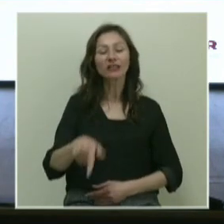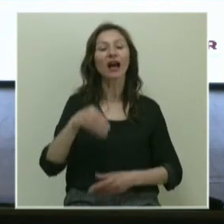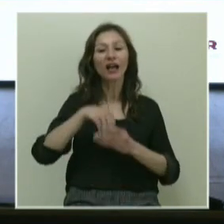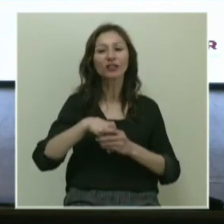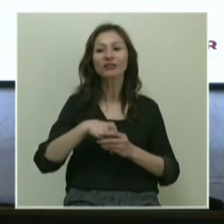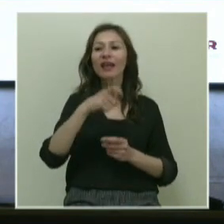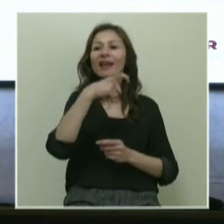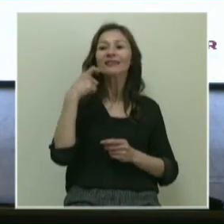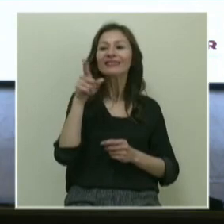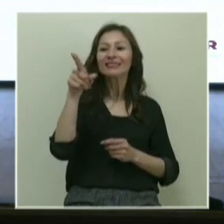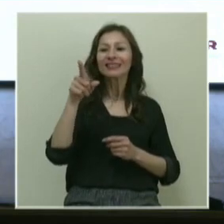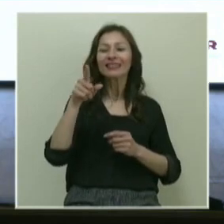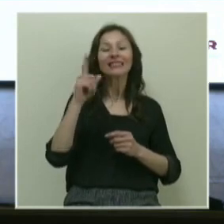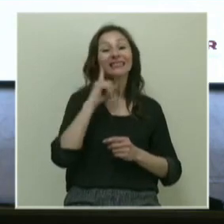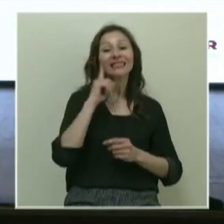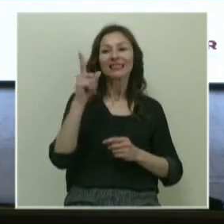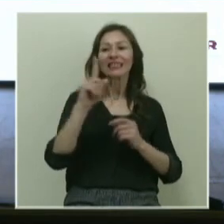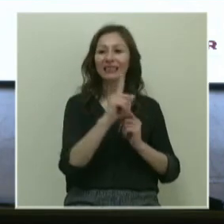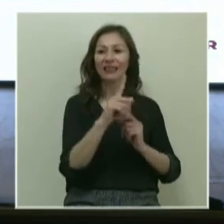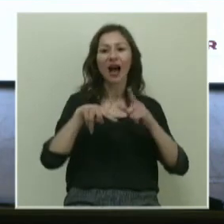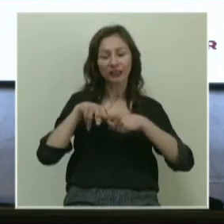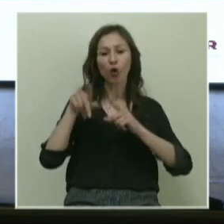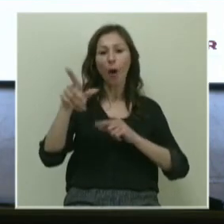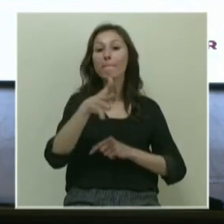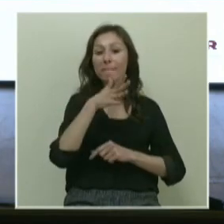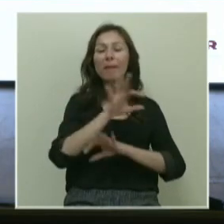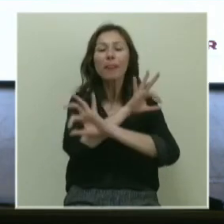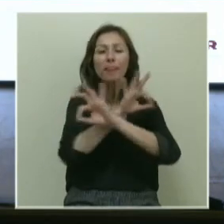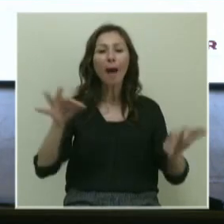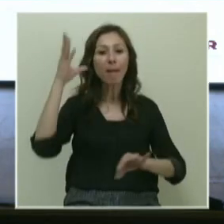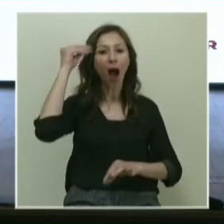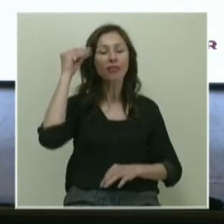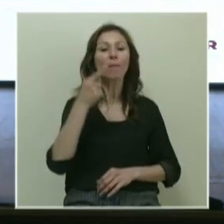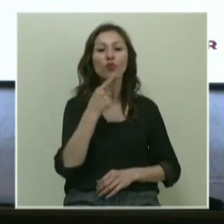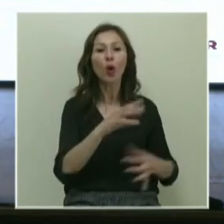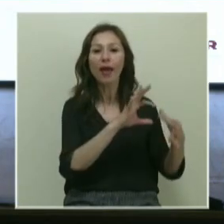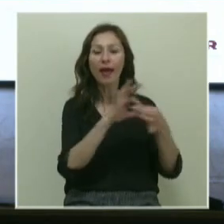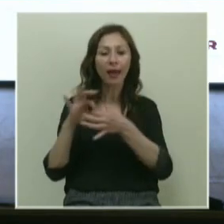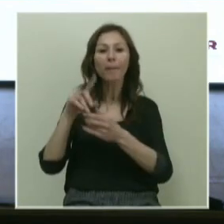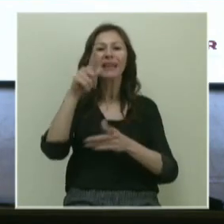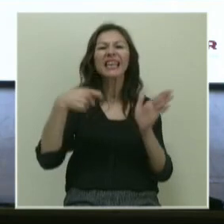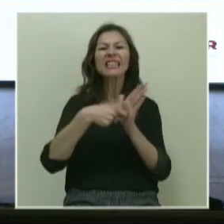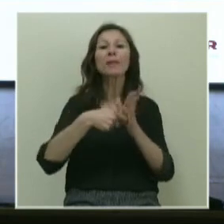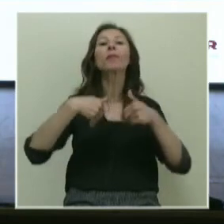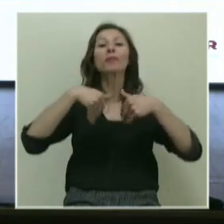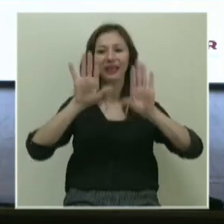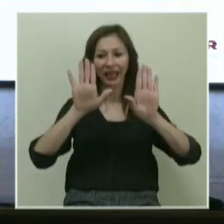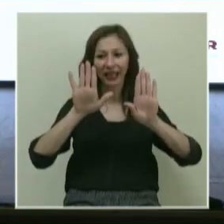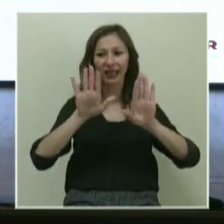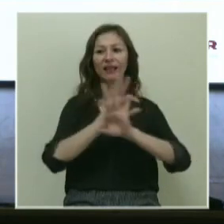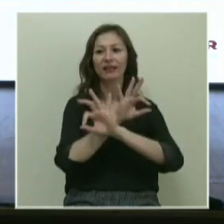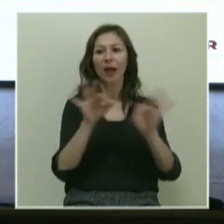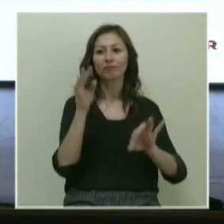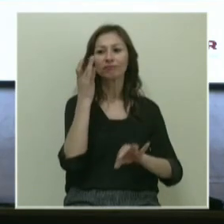Asimov'un tanımını seviyorum. Bilim tam anlamıyla söylemek gerekirse bir isim değil fiildir.